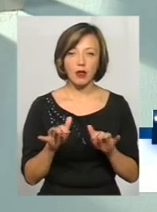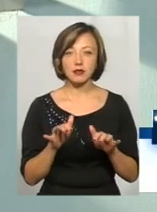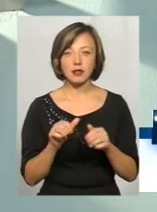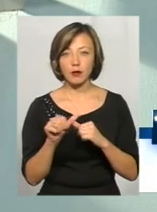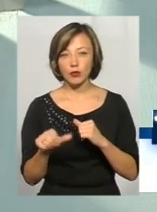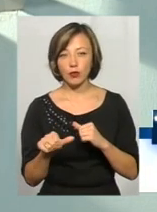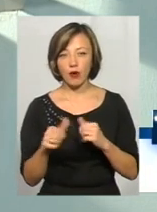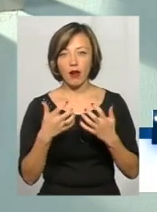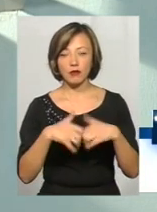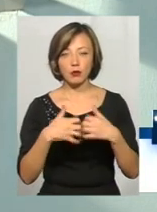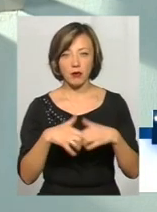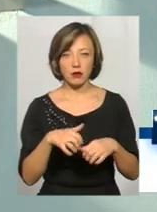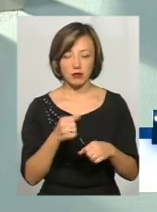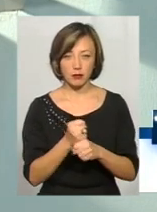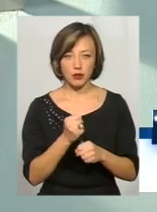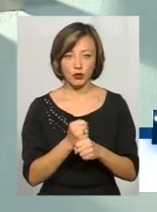Це крім того, що автоматика працює.